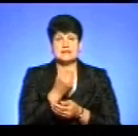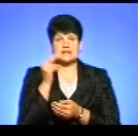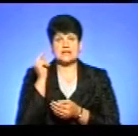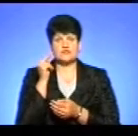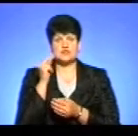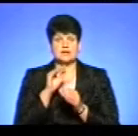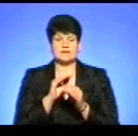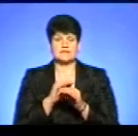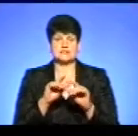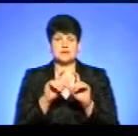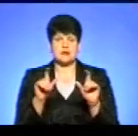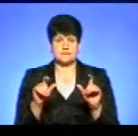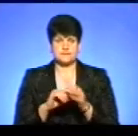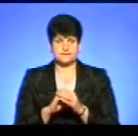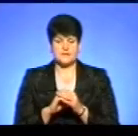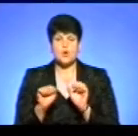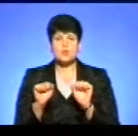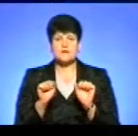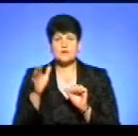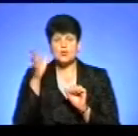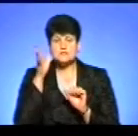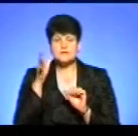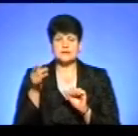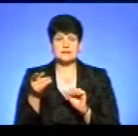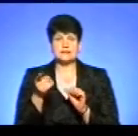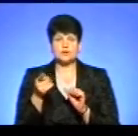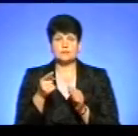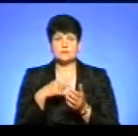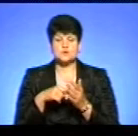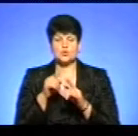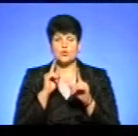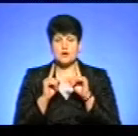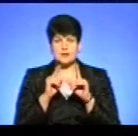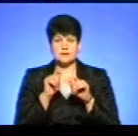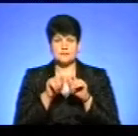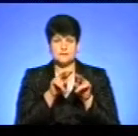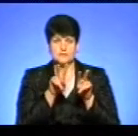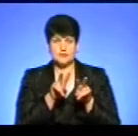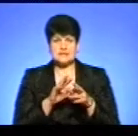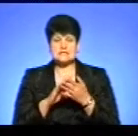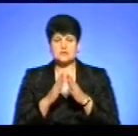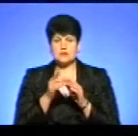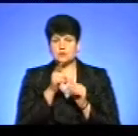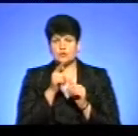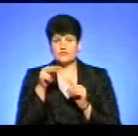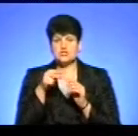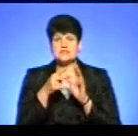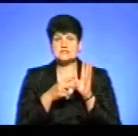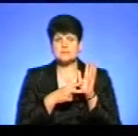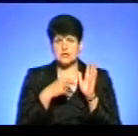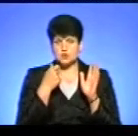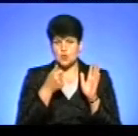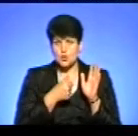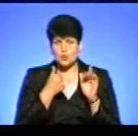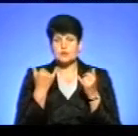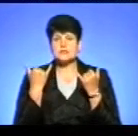дитячих садках? Управління освіти і науки Тернопільської міської ради моніторило ситуацію і протягом 2017 року,